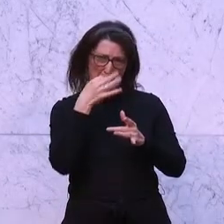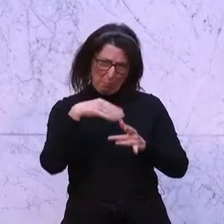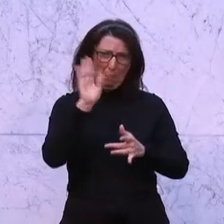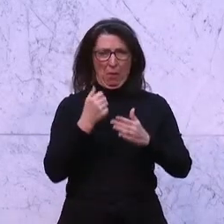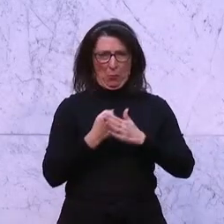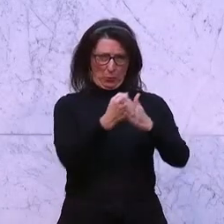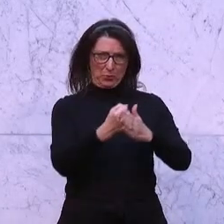Nächste Rednerin.